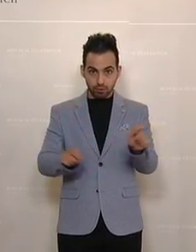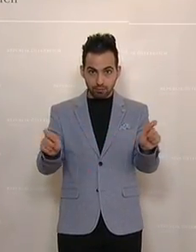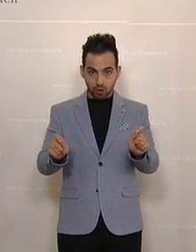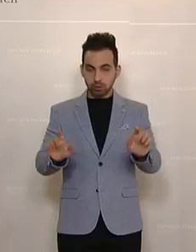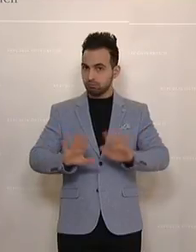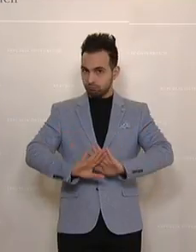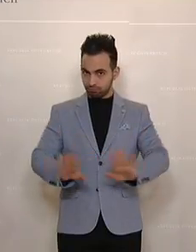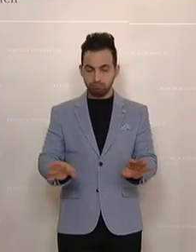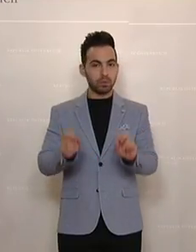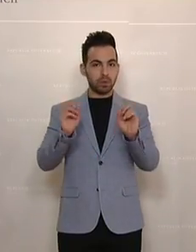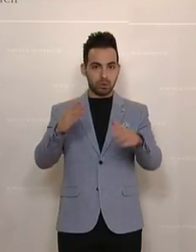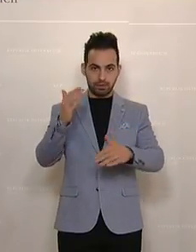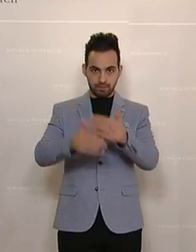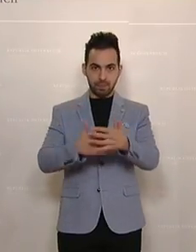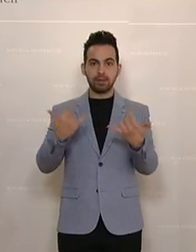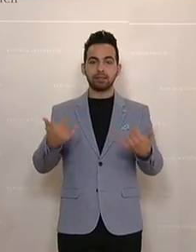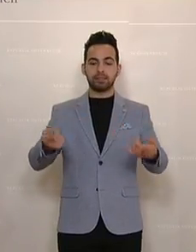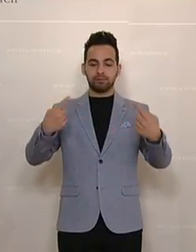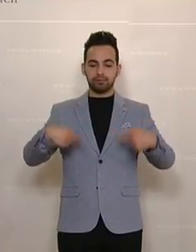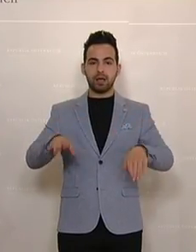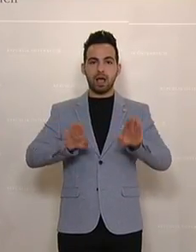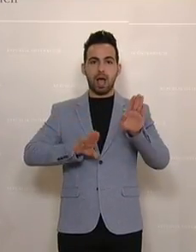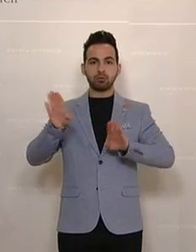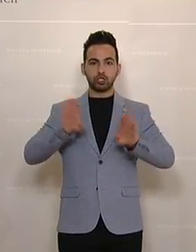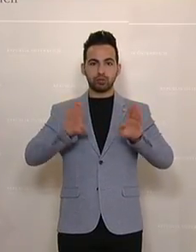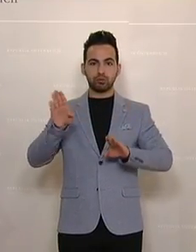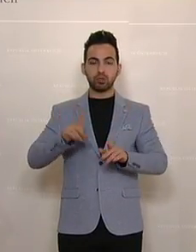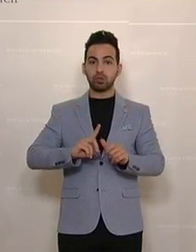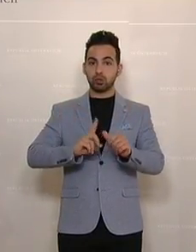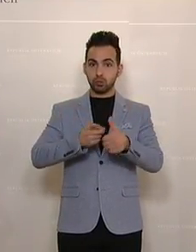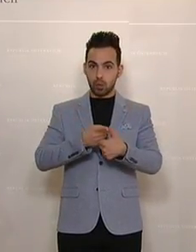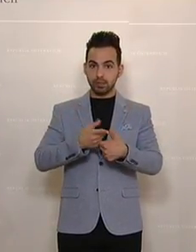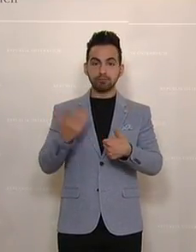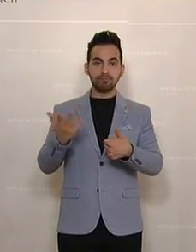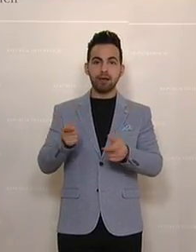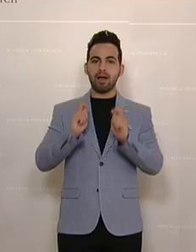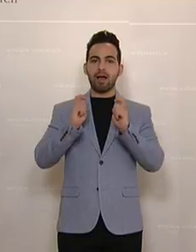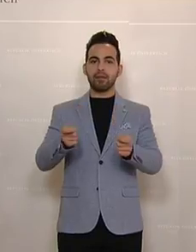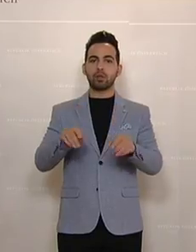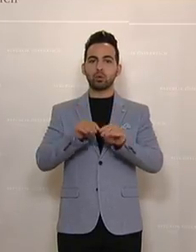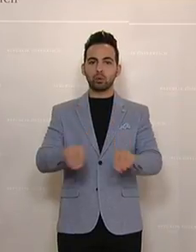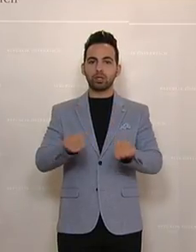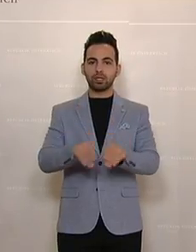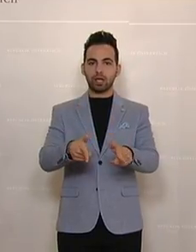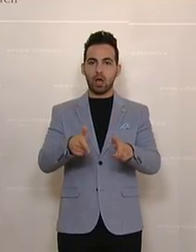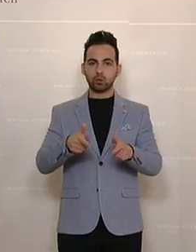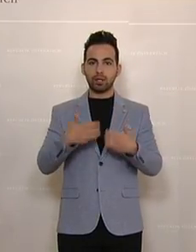Auch das ist nicht der Fall. Am Vorsitz hat Norbert Hofer Platz genommen. Eigentlich wäre jetzt